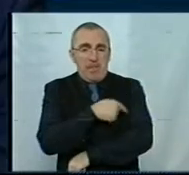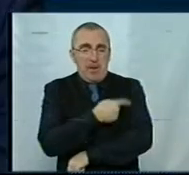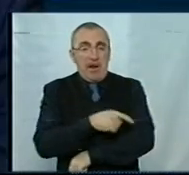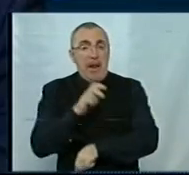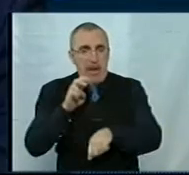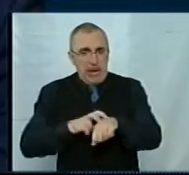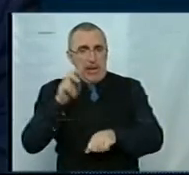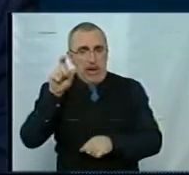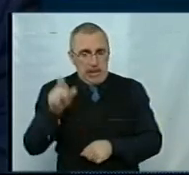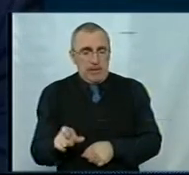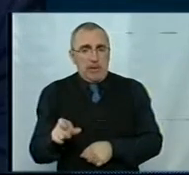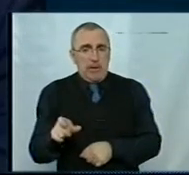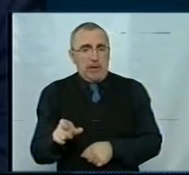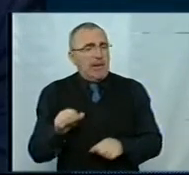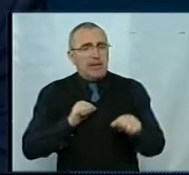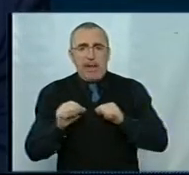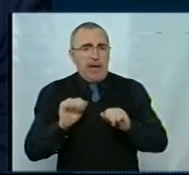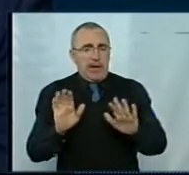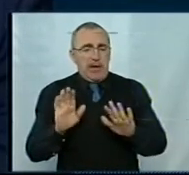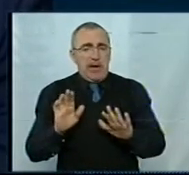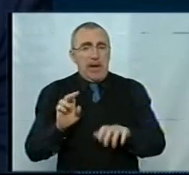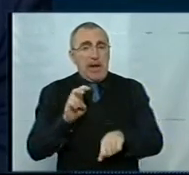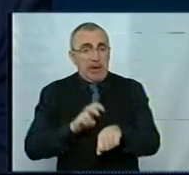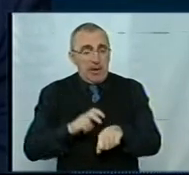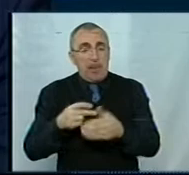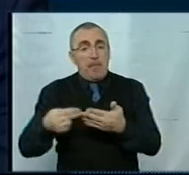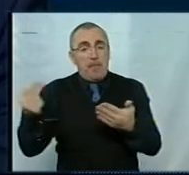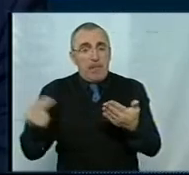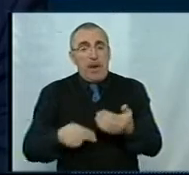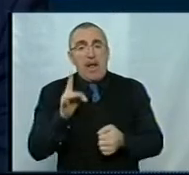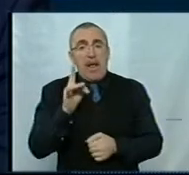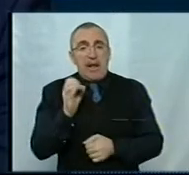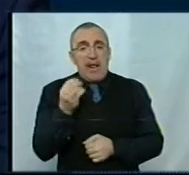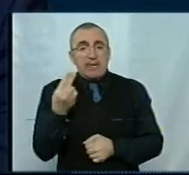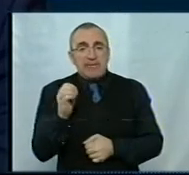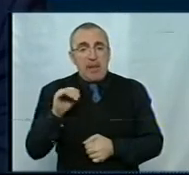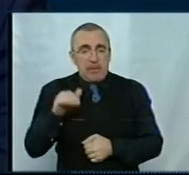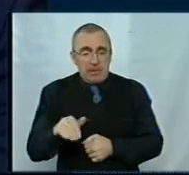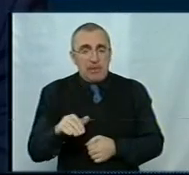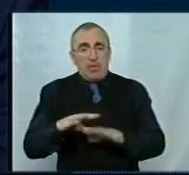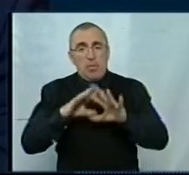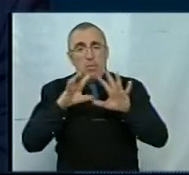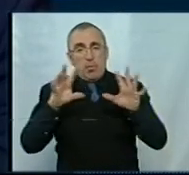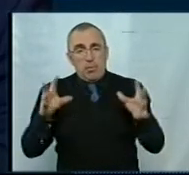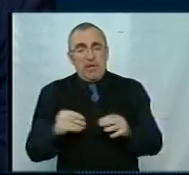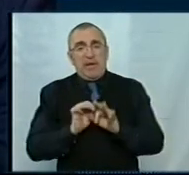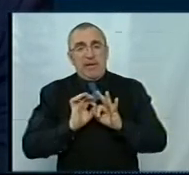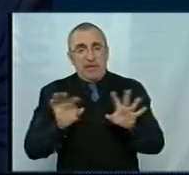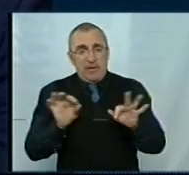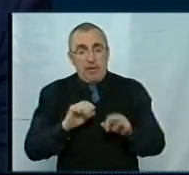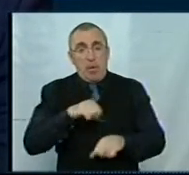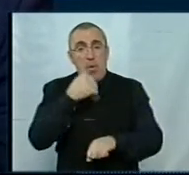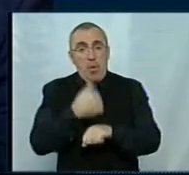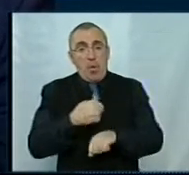лікарі, лікарі, не керівники, які підписують рецепти, узагальнюють цю інформацію, і потім головні